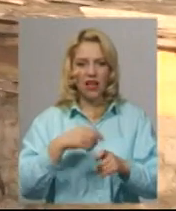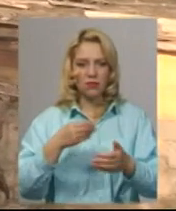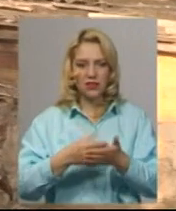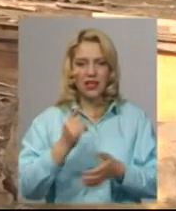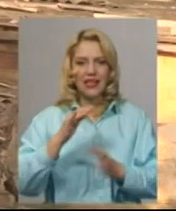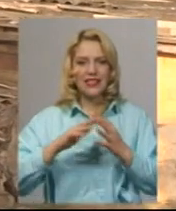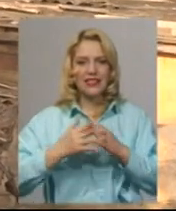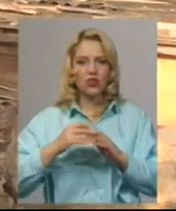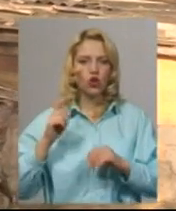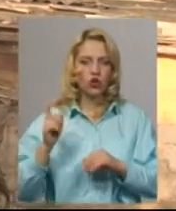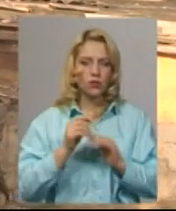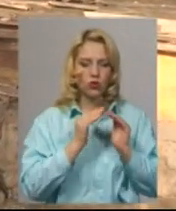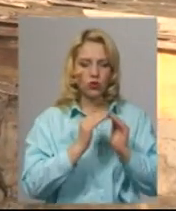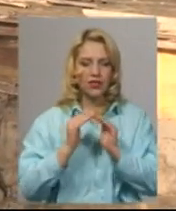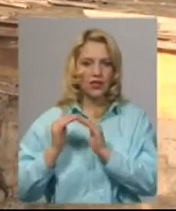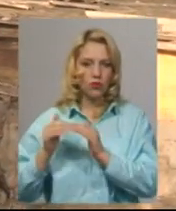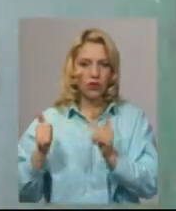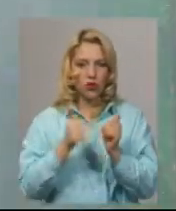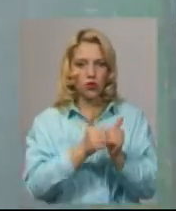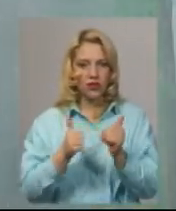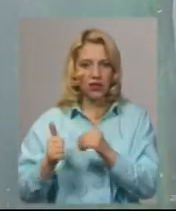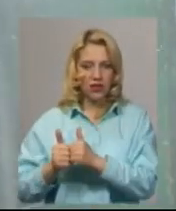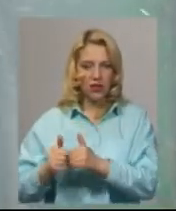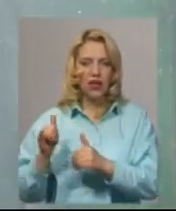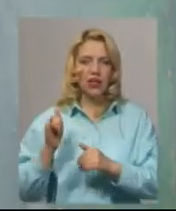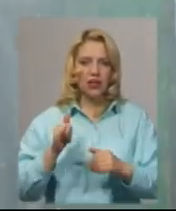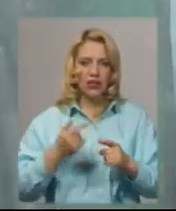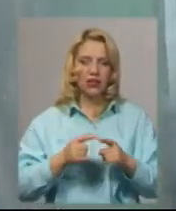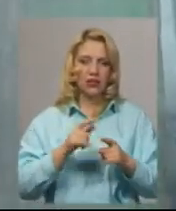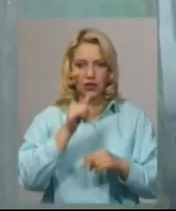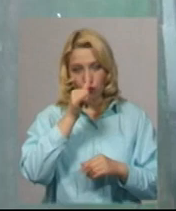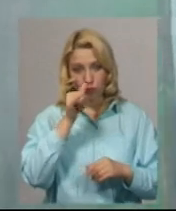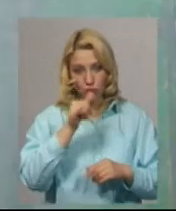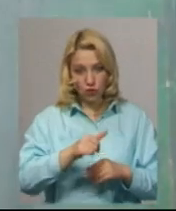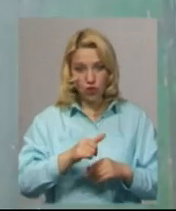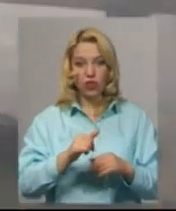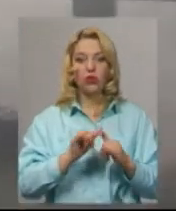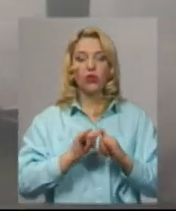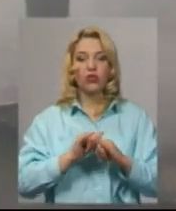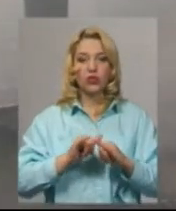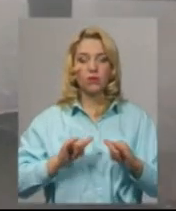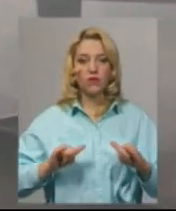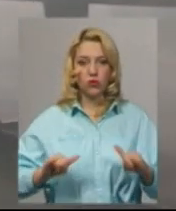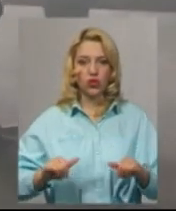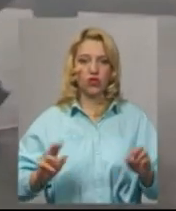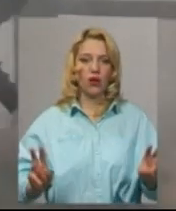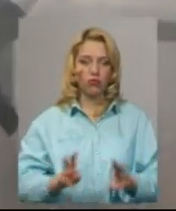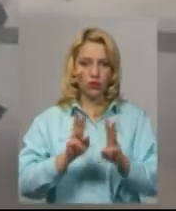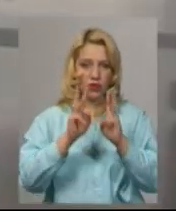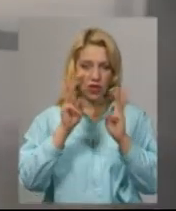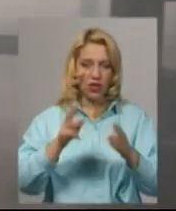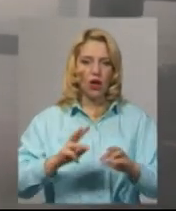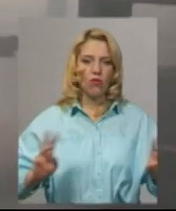будівлі сусідні. Внаслідок оперативних дій не допущено розповсюдження пожежі. Пожежа